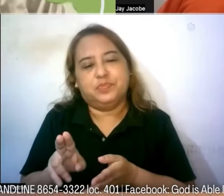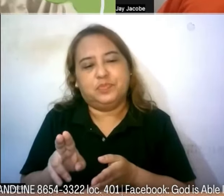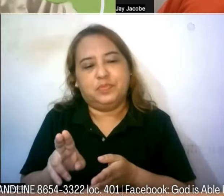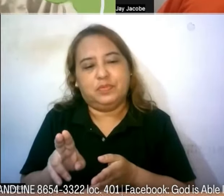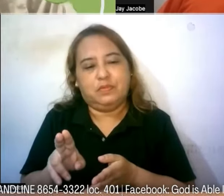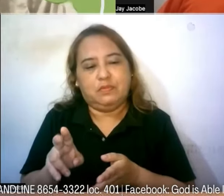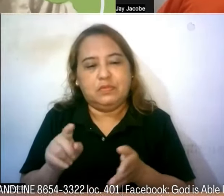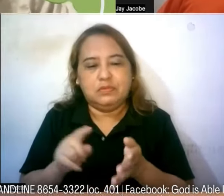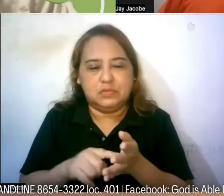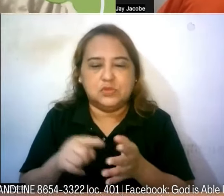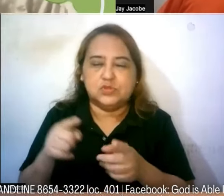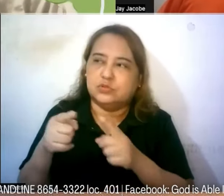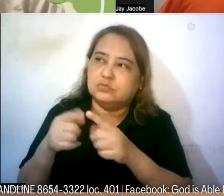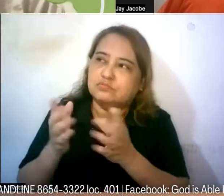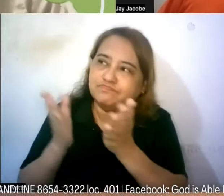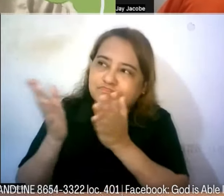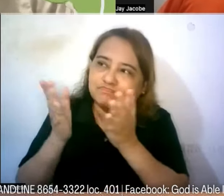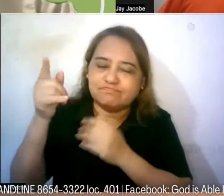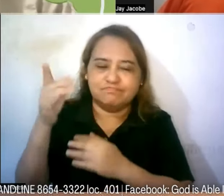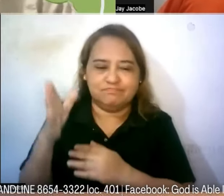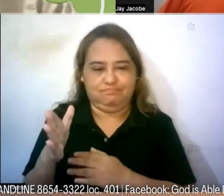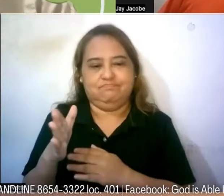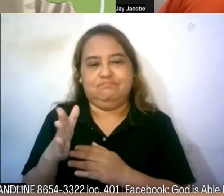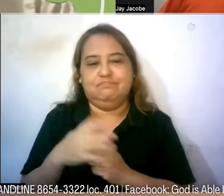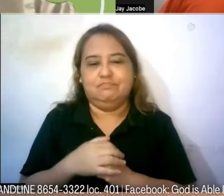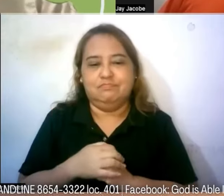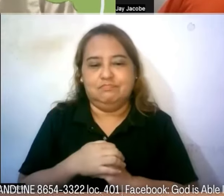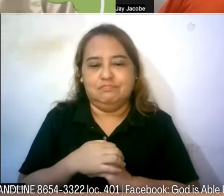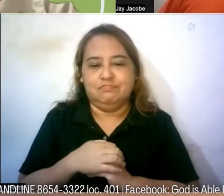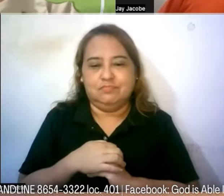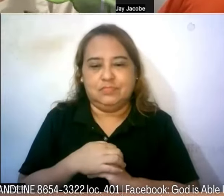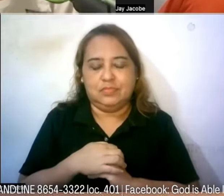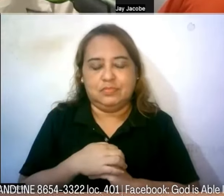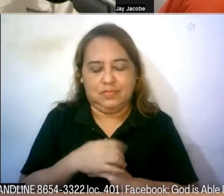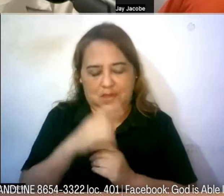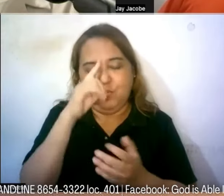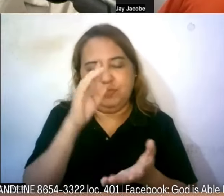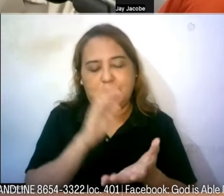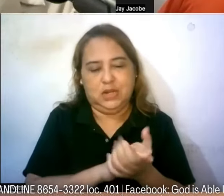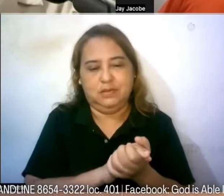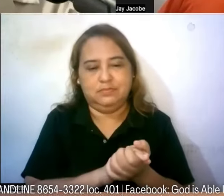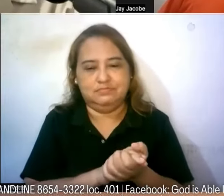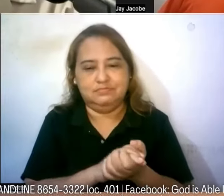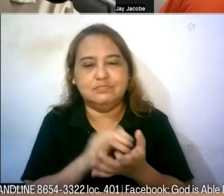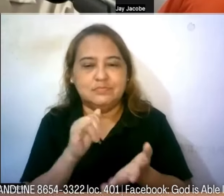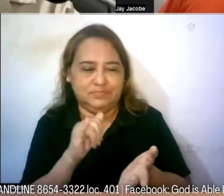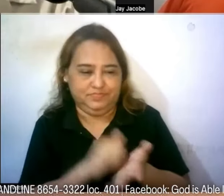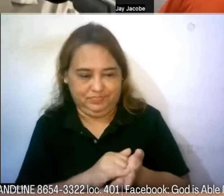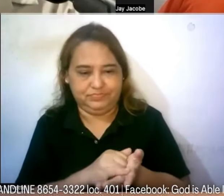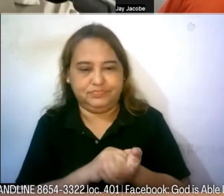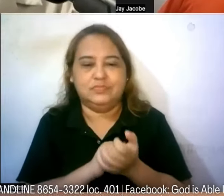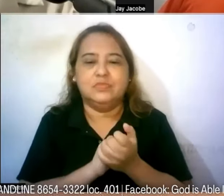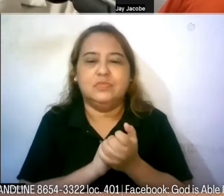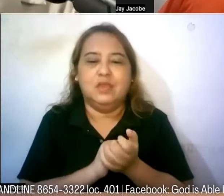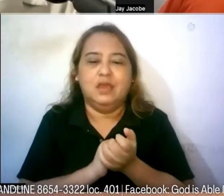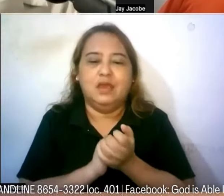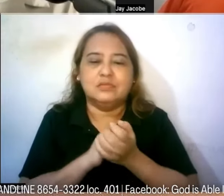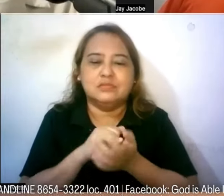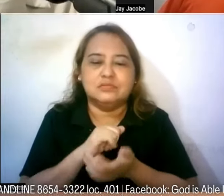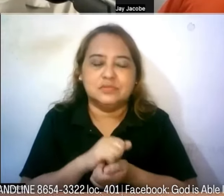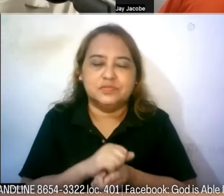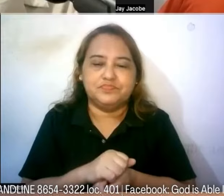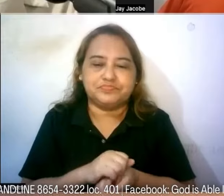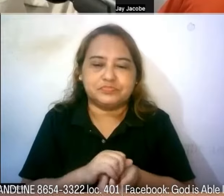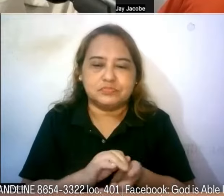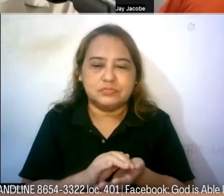Panginoon niniwala ako dyan Pastor Jay na hindi lang naman sa atin may tinuturo ang Diyos sa realidad